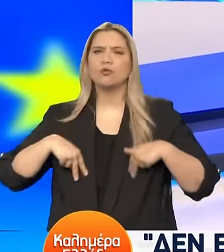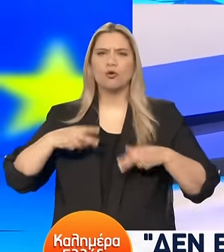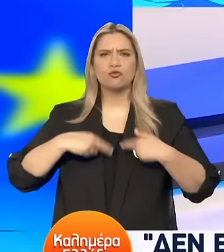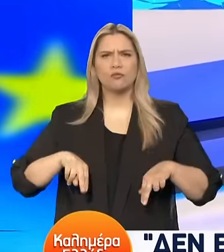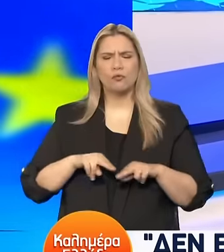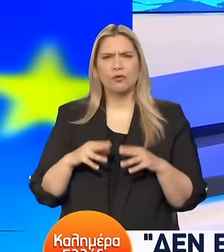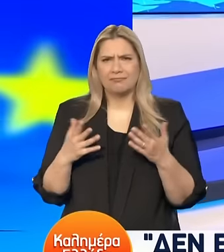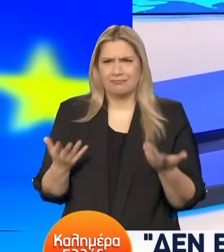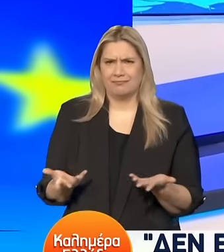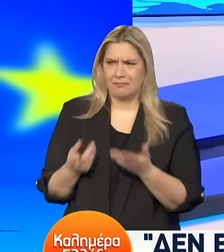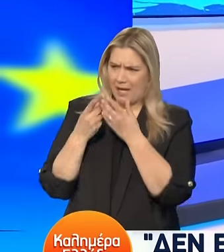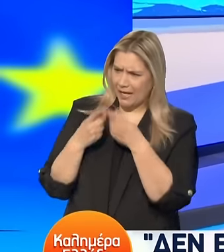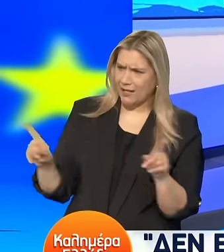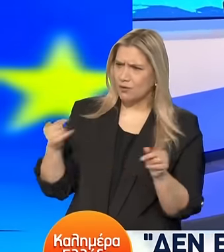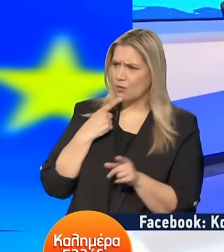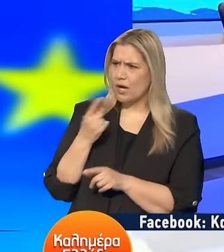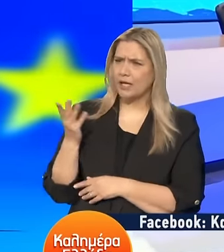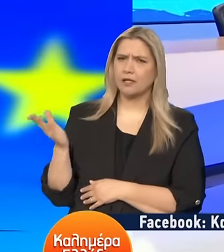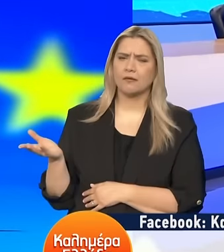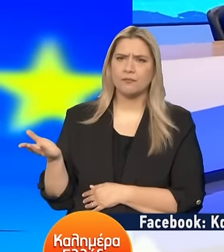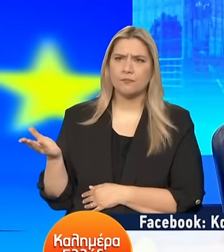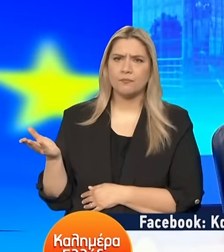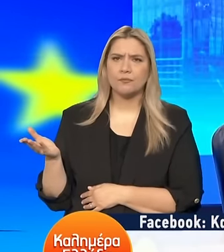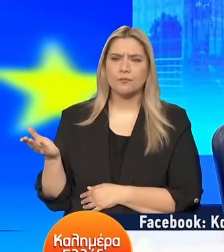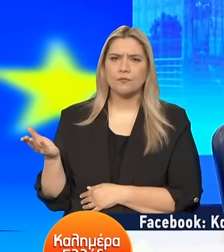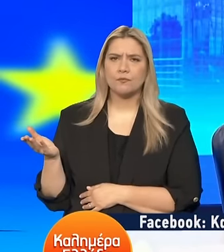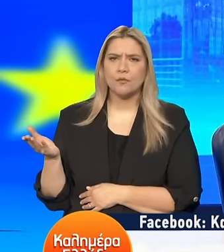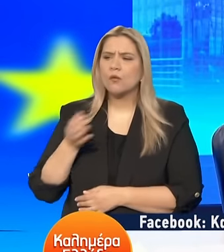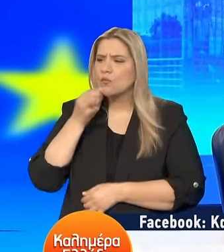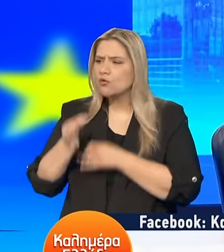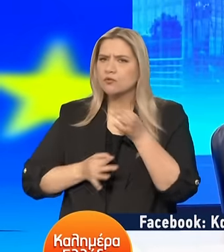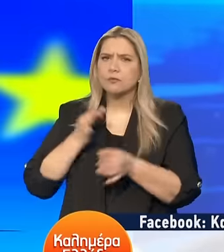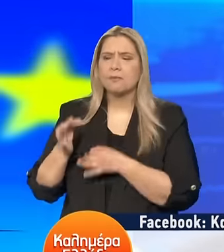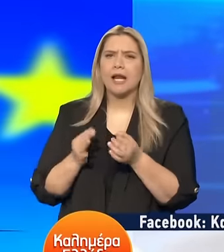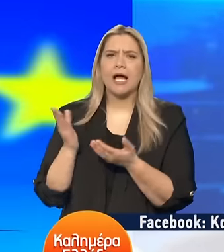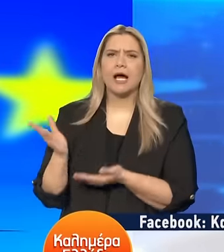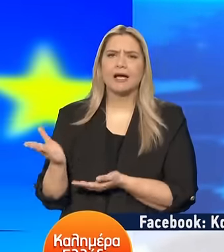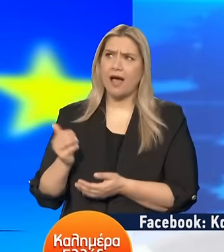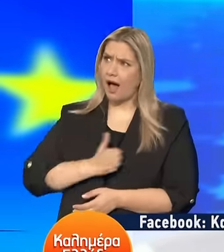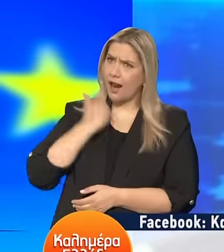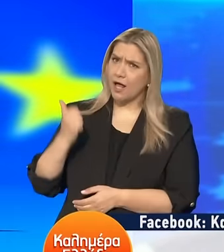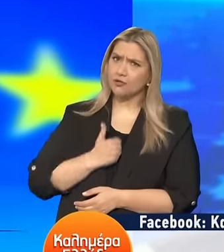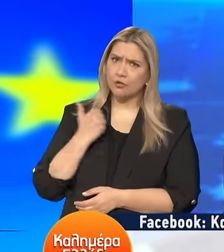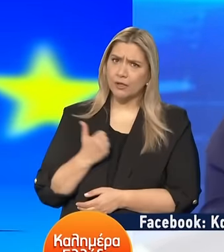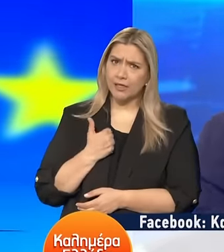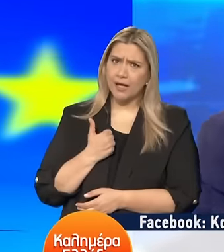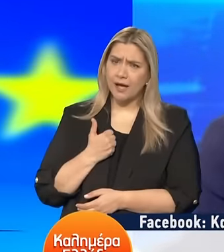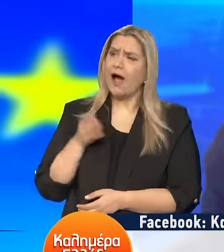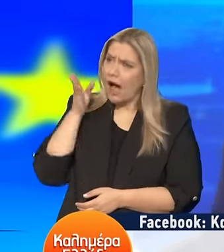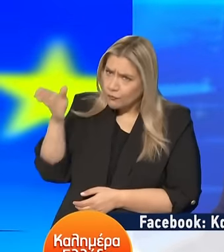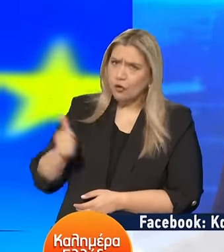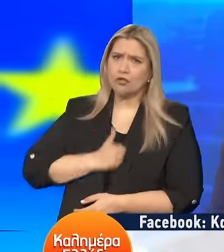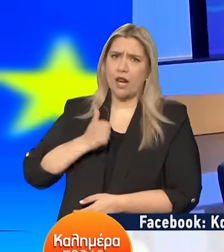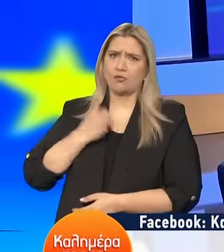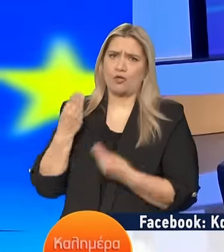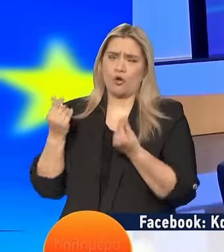Δεν είναι λίγο παράξενο Να μιλάει για Αλαζονία Κάποιος ο μιλάει με αυτόν τον τρόπο Κύριε